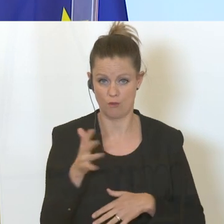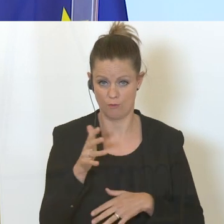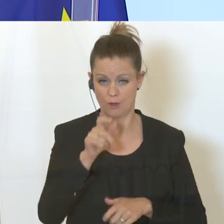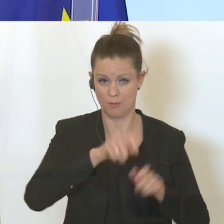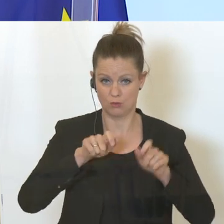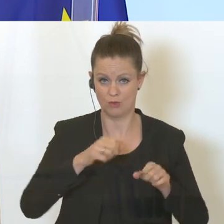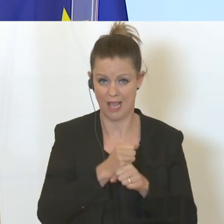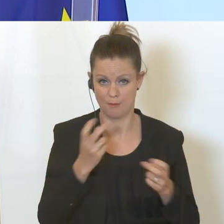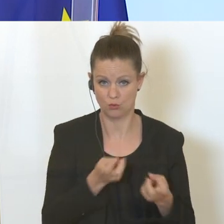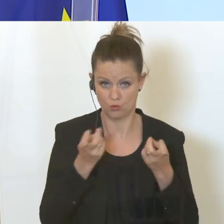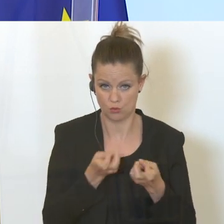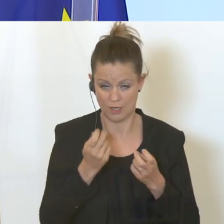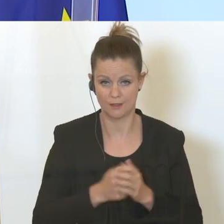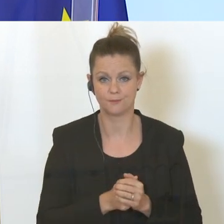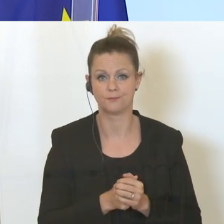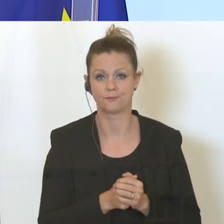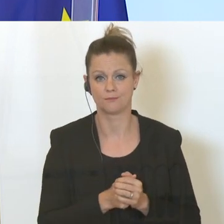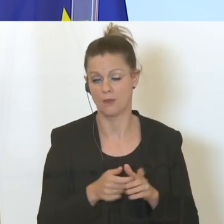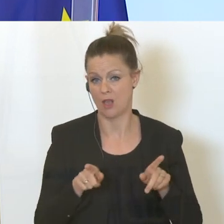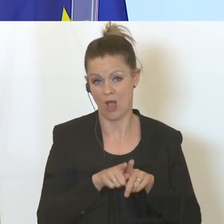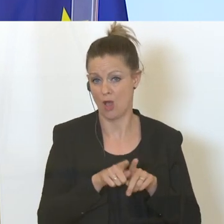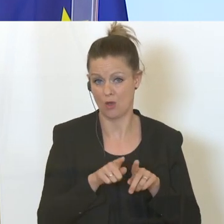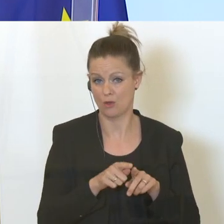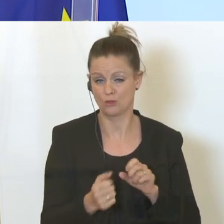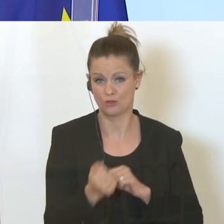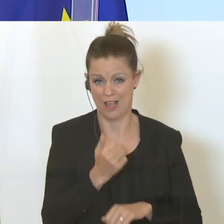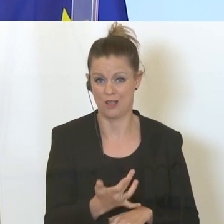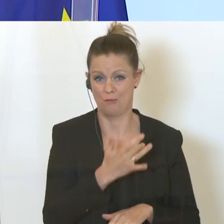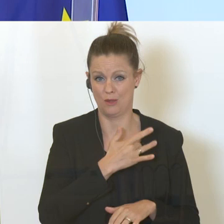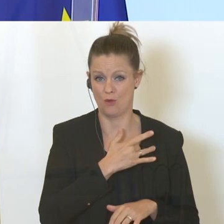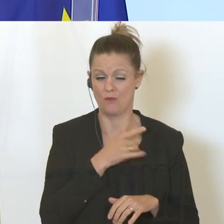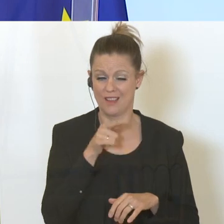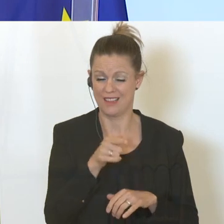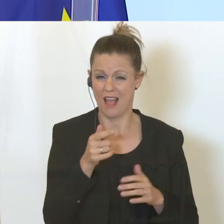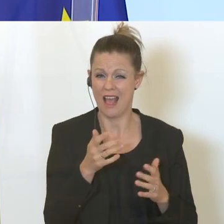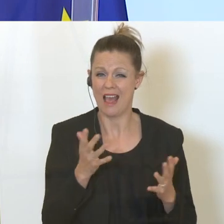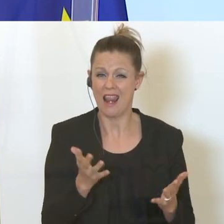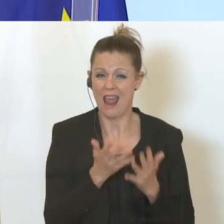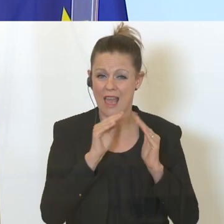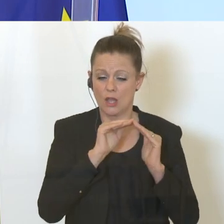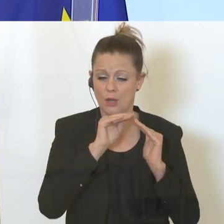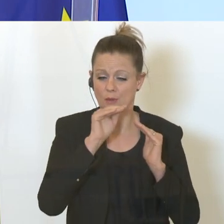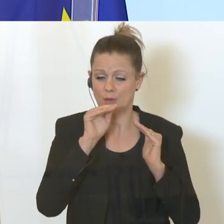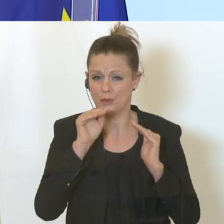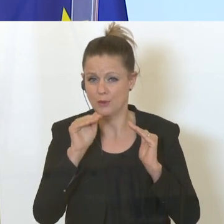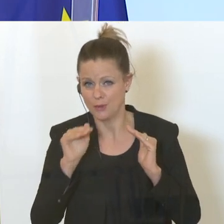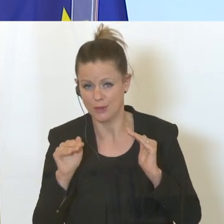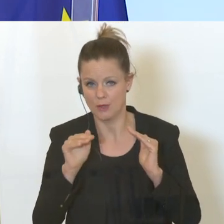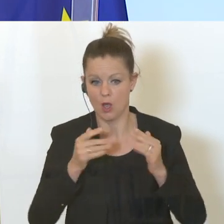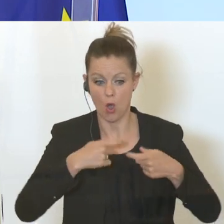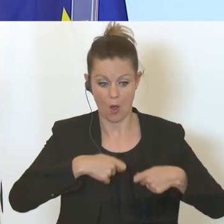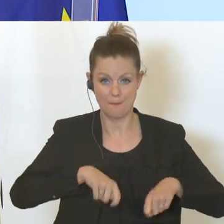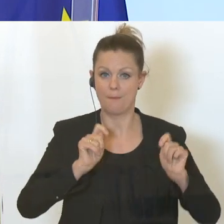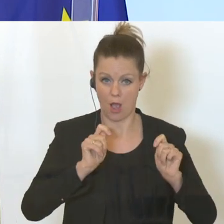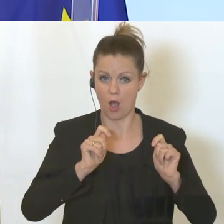Arbeitssuchenden, ebenfalls nach wie vor sehr stark betroffen. Hier ist ein leichter Rückgang erst zu verzeichnen und im Bau ist die